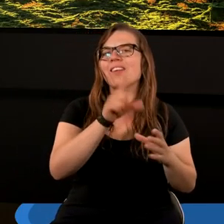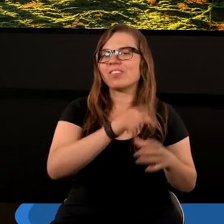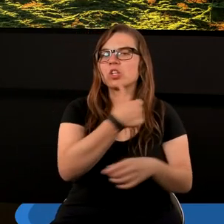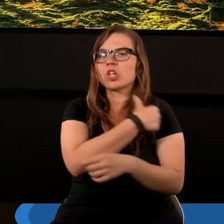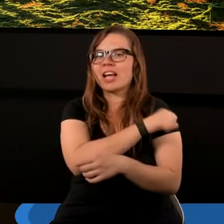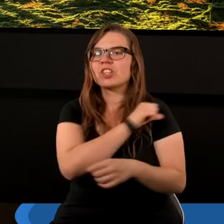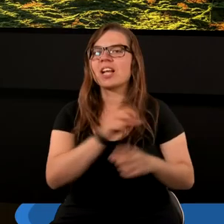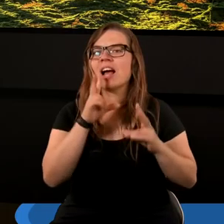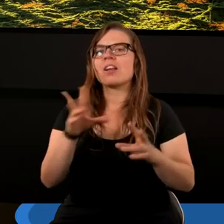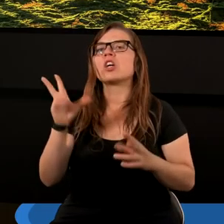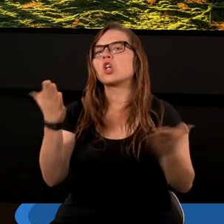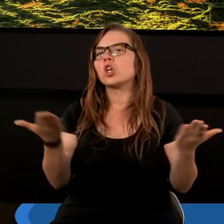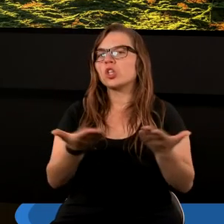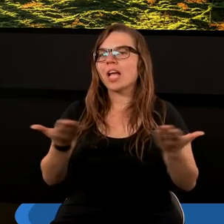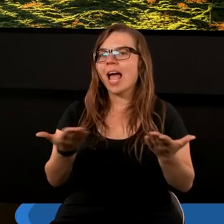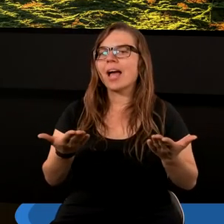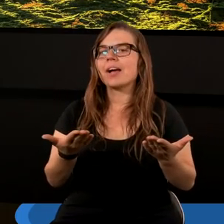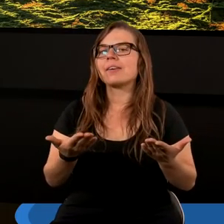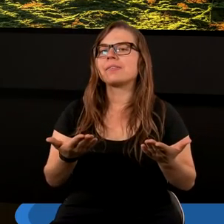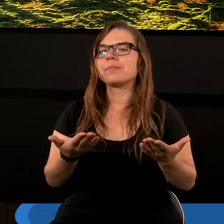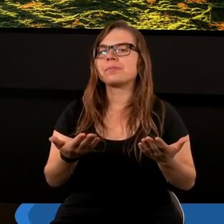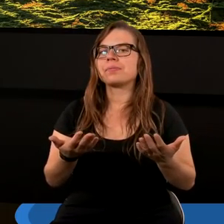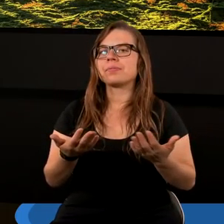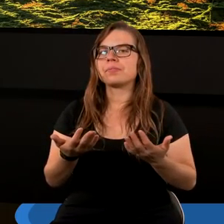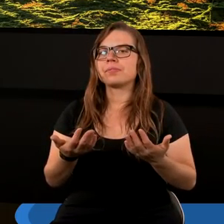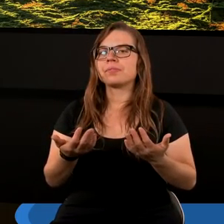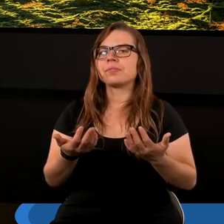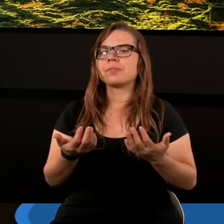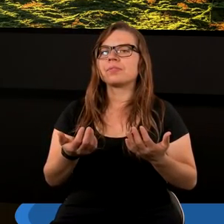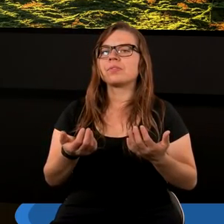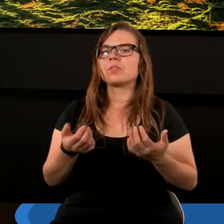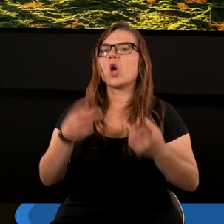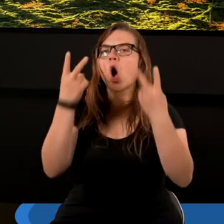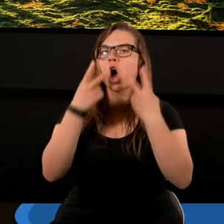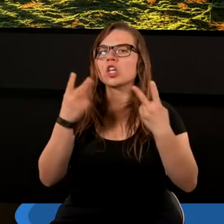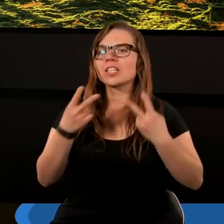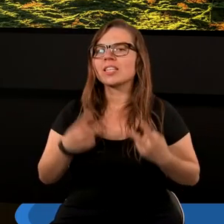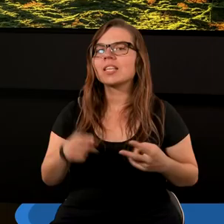chrześcijaństwie, gdzie odczytywano w tej